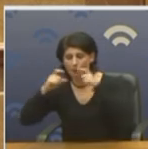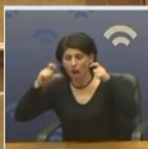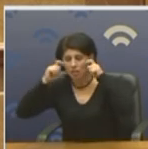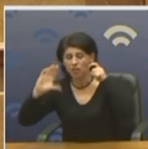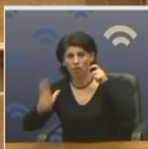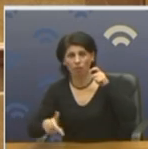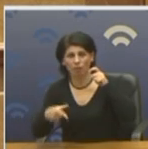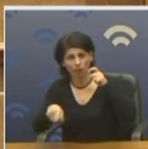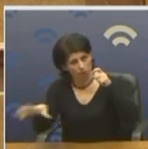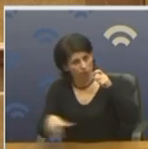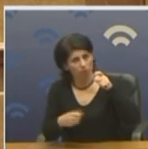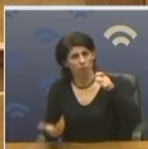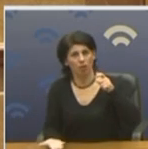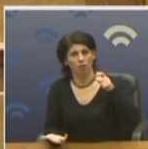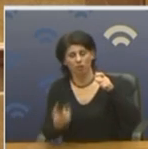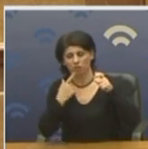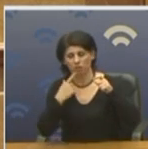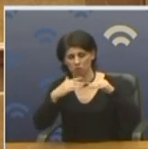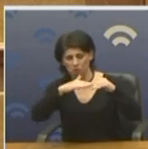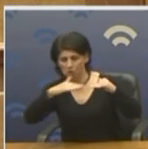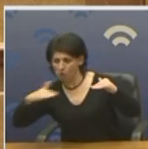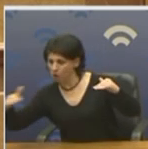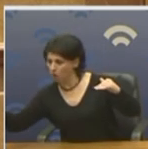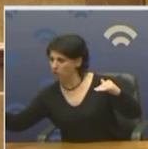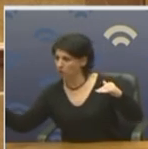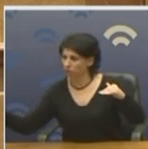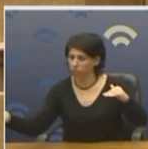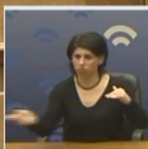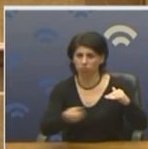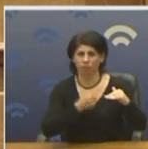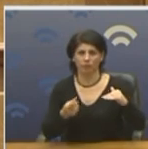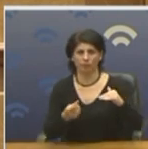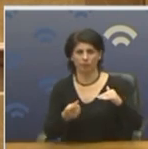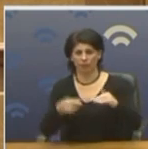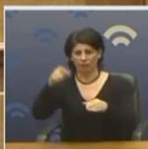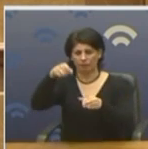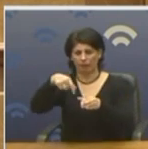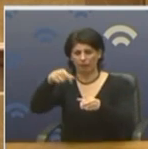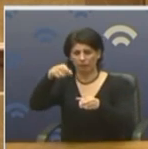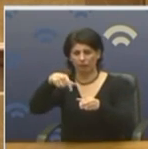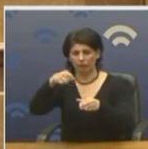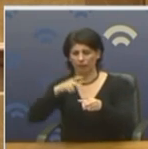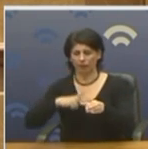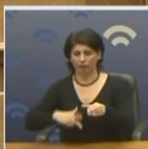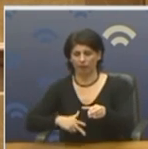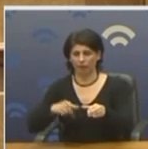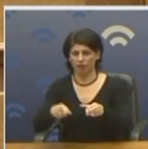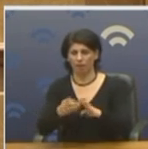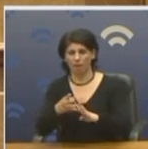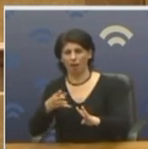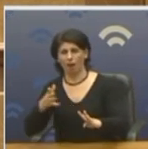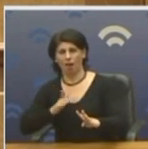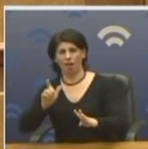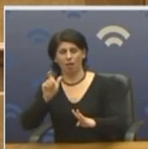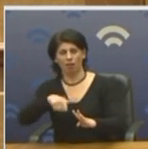λέω οριζόντια μέτρα και δεν μας ακούτε. Οριζόντια μέτρα τελειώνει η ιστορία. Τσίκ τσίκ τσίκ με τις σταγόνες δείτε για να ικανοποιείτε το περατολόγιο και το κορματικό.